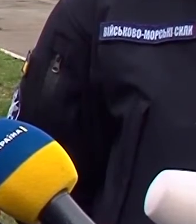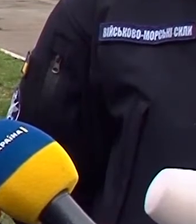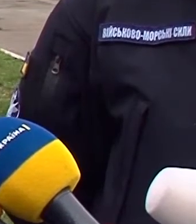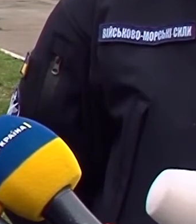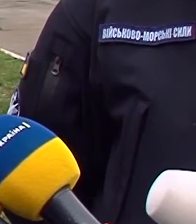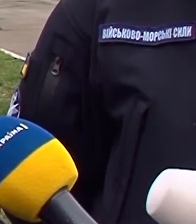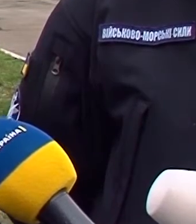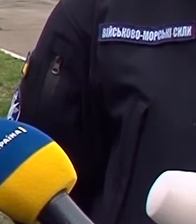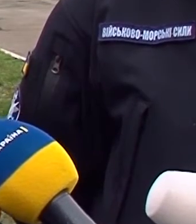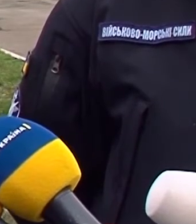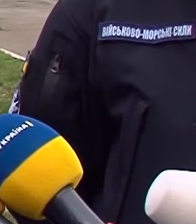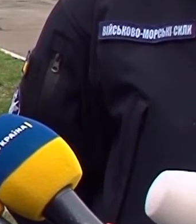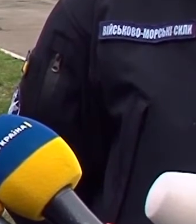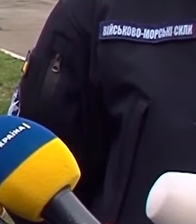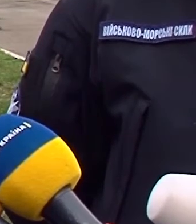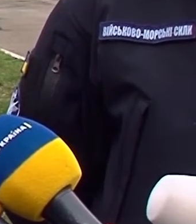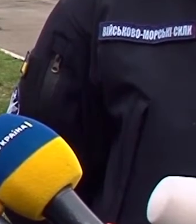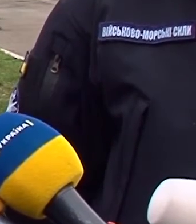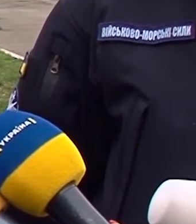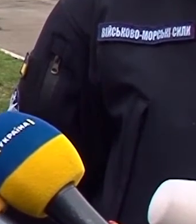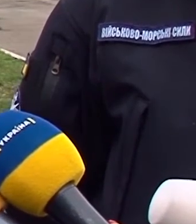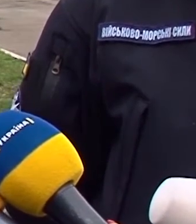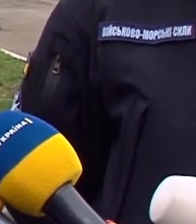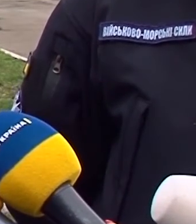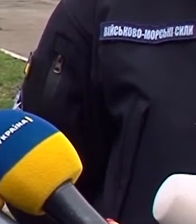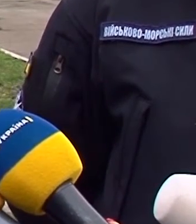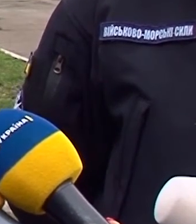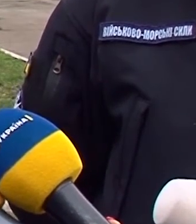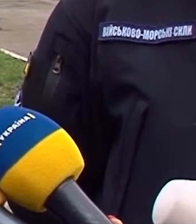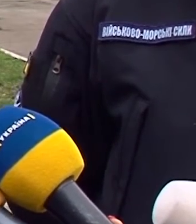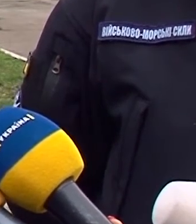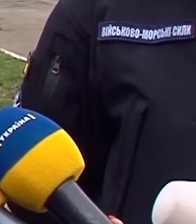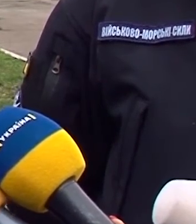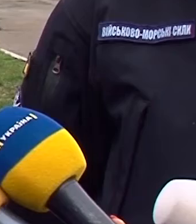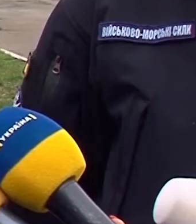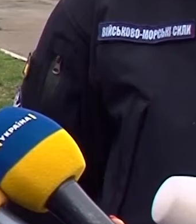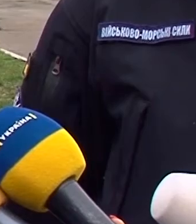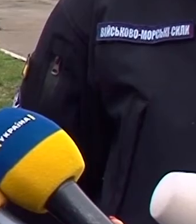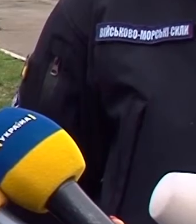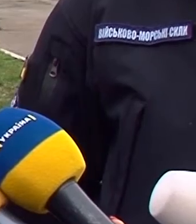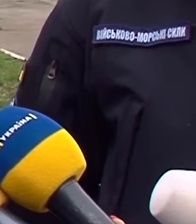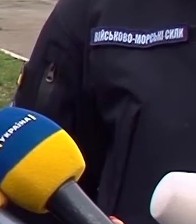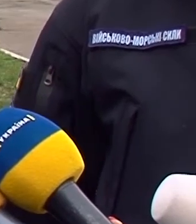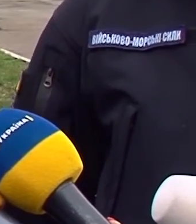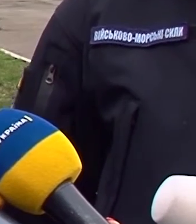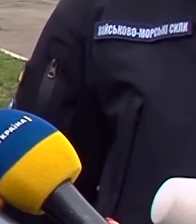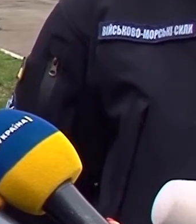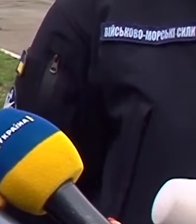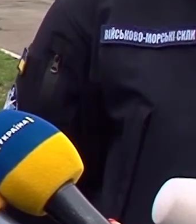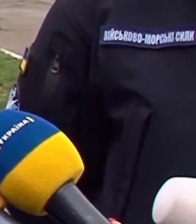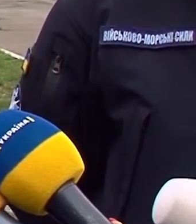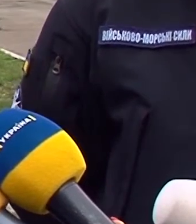'ясовані і визначені все-таки причини, чи вони пов'язані з корупційними діями, чи вони пов'язані з гемовідносинами між